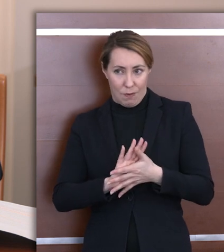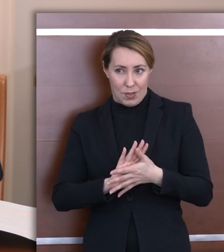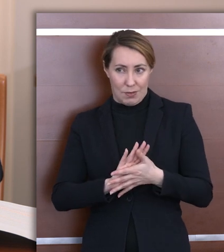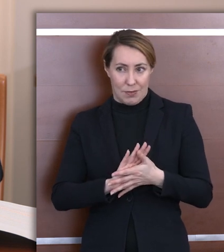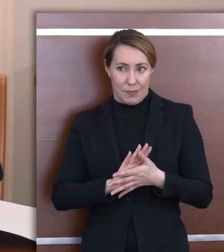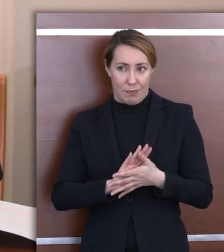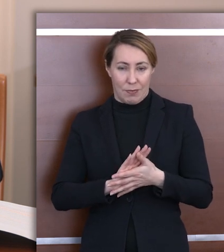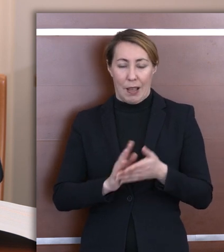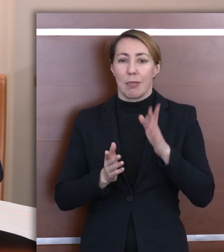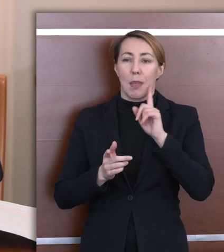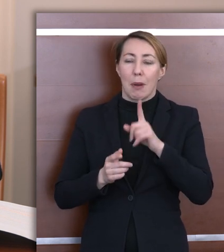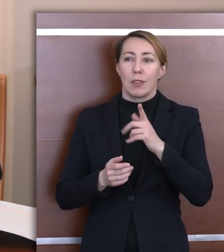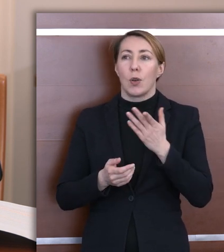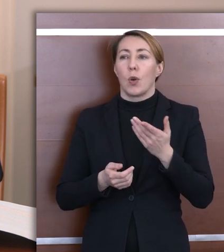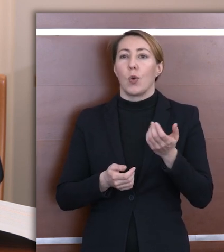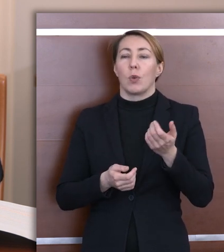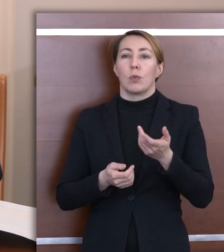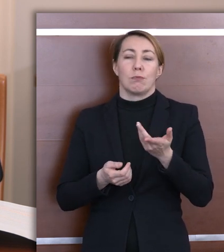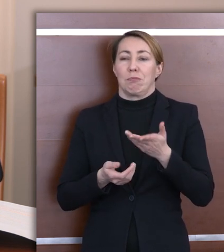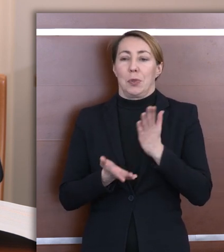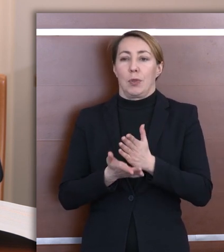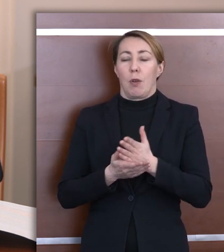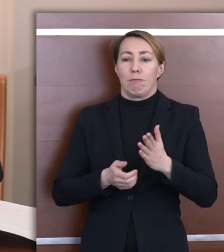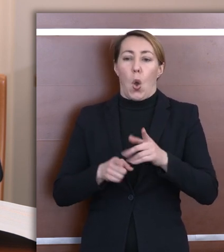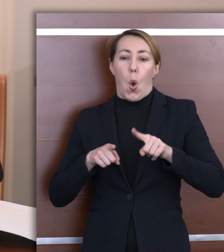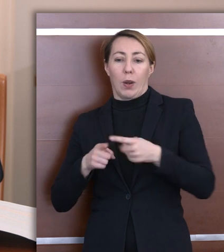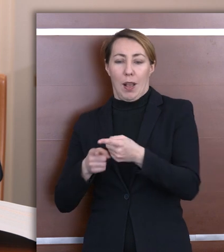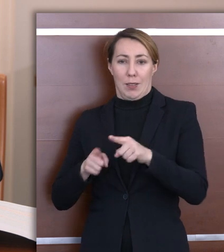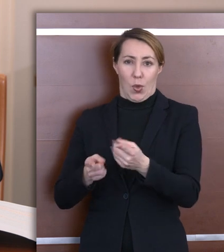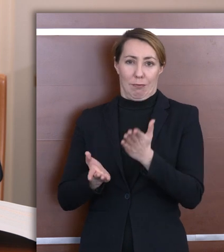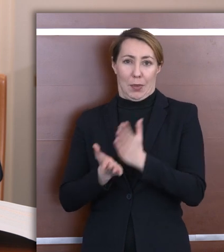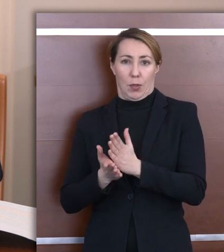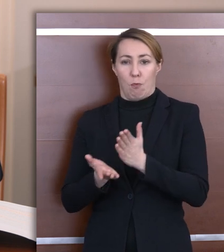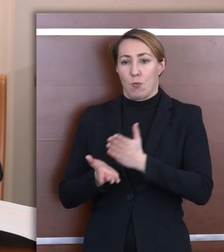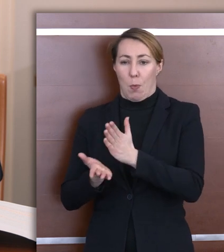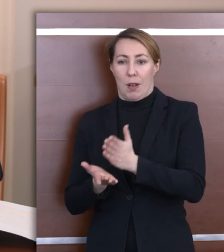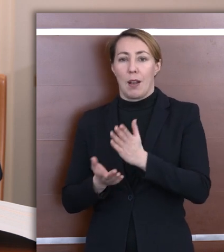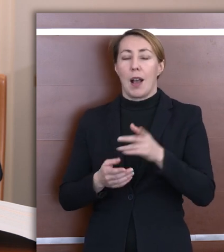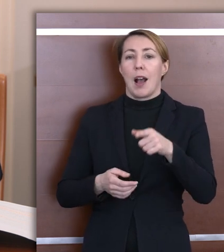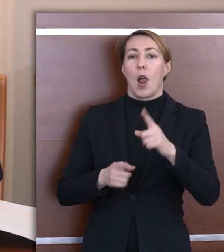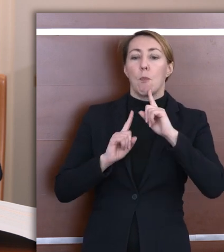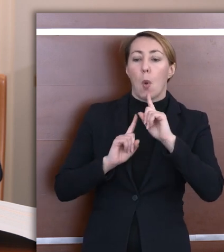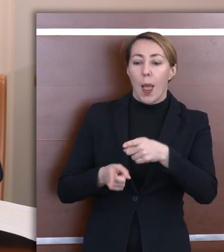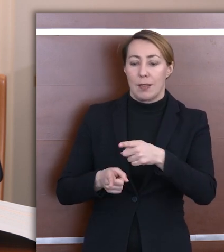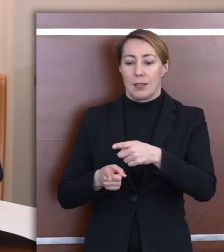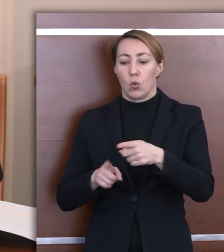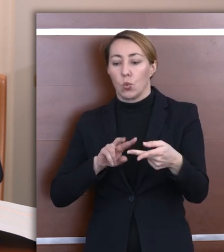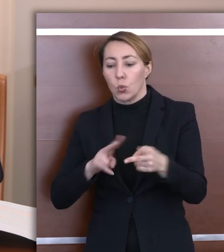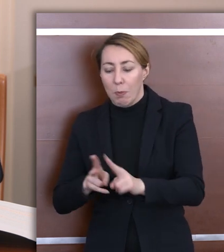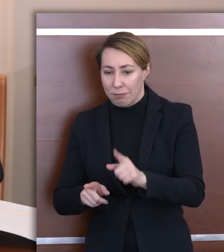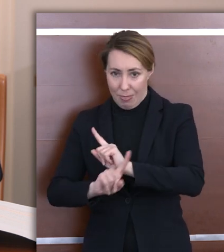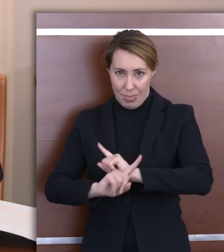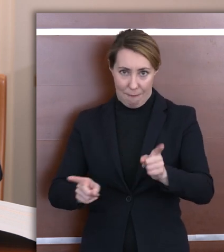służy tylko do wsparcia organizacyjnego. Nie wolno tłumaczowi tłumaczyć poleceń czy zadań